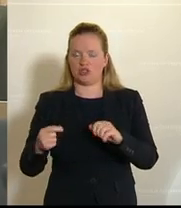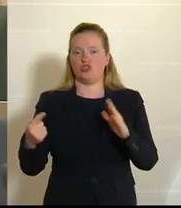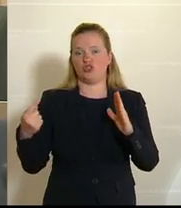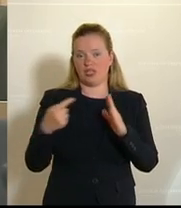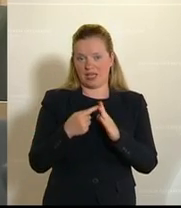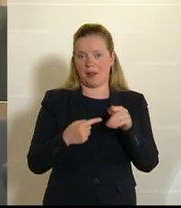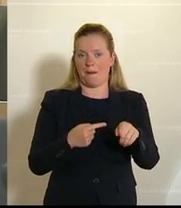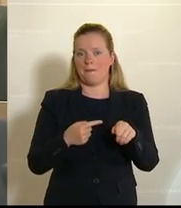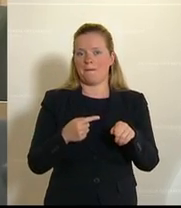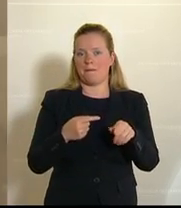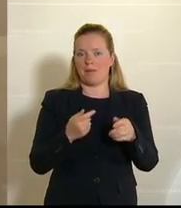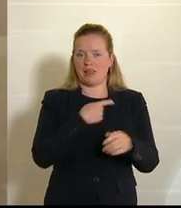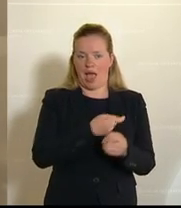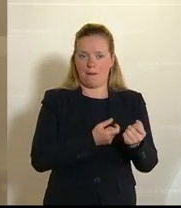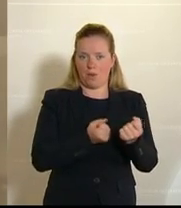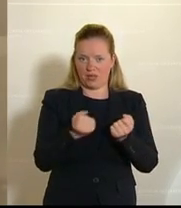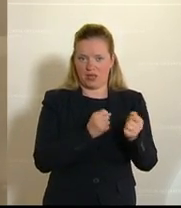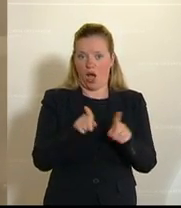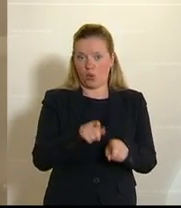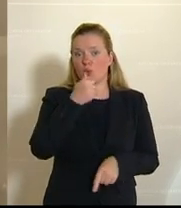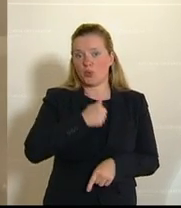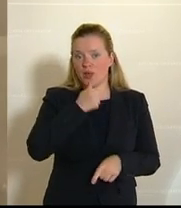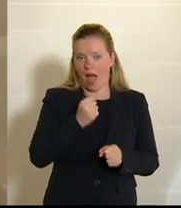Arbeiten, das ist grüne Arbeit.